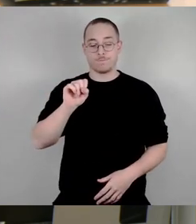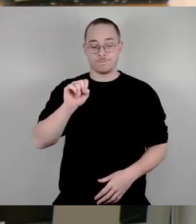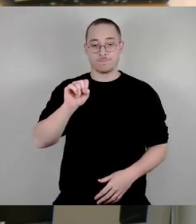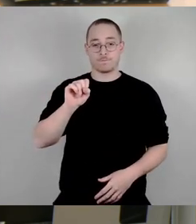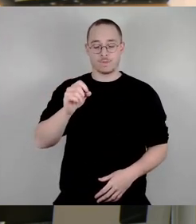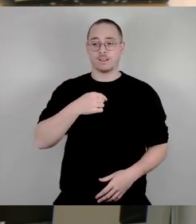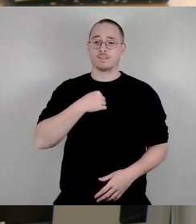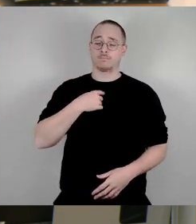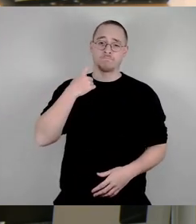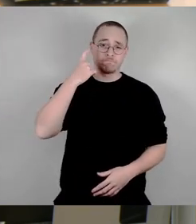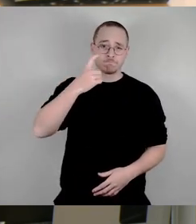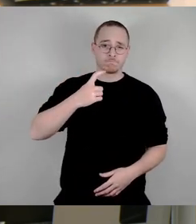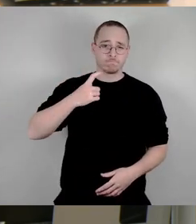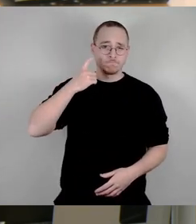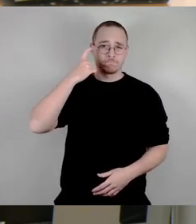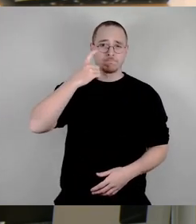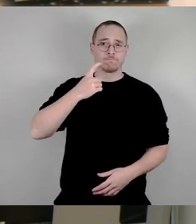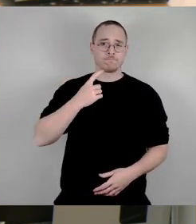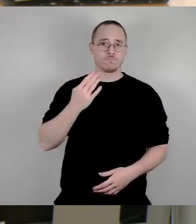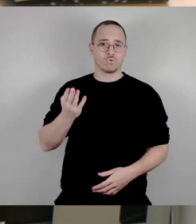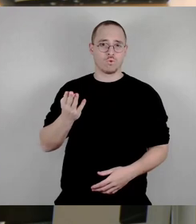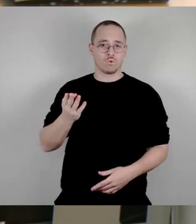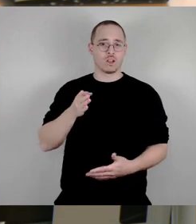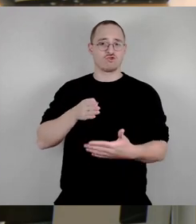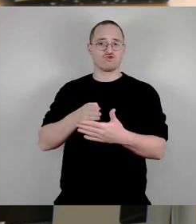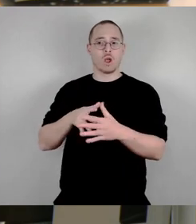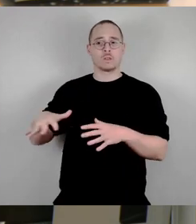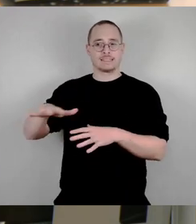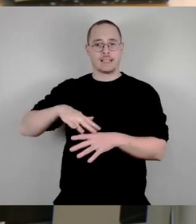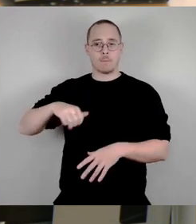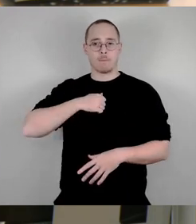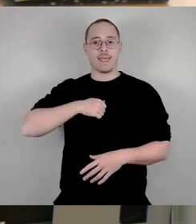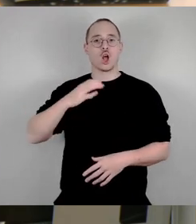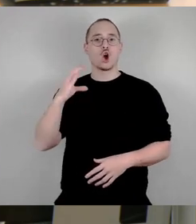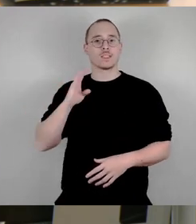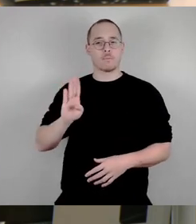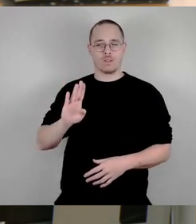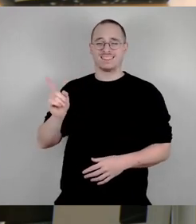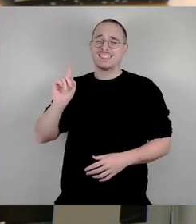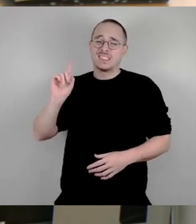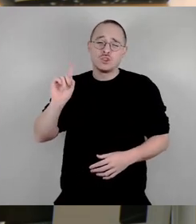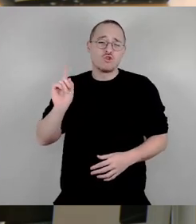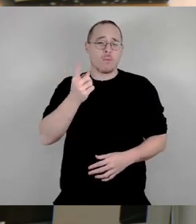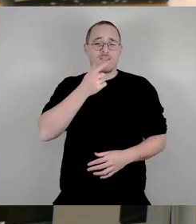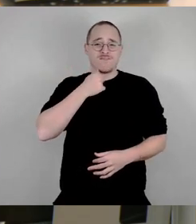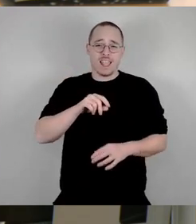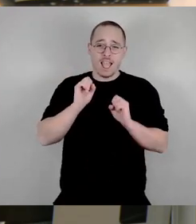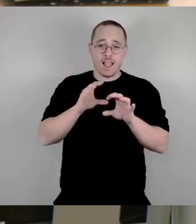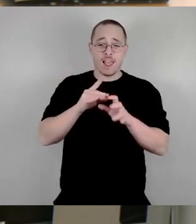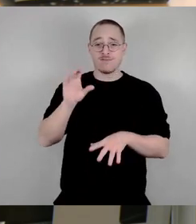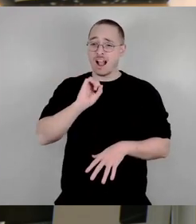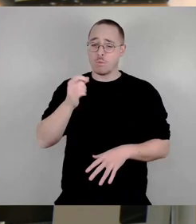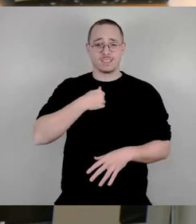hinsichtlich des Stauseebades Kosse Baute. Ich möchte Ihnen diese Sorge einfach nochmal erläutern, weil das hier so